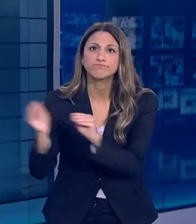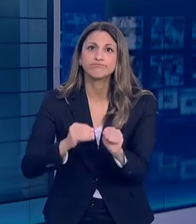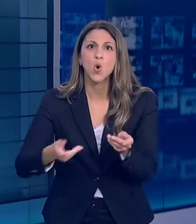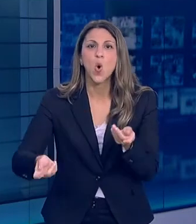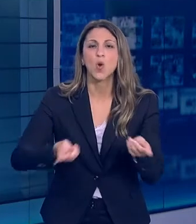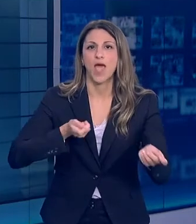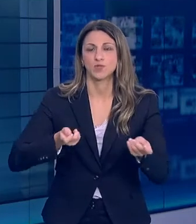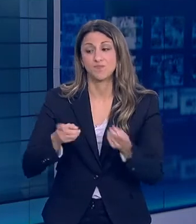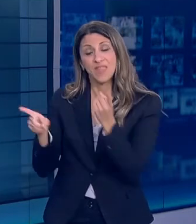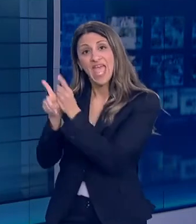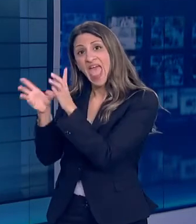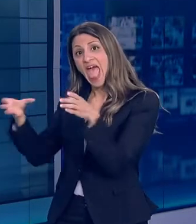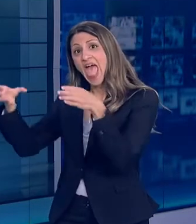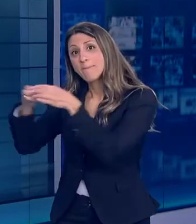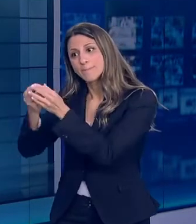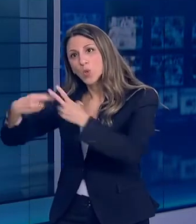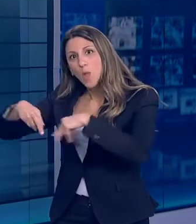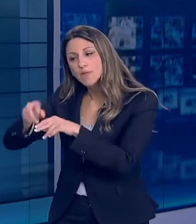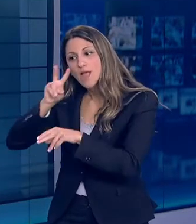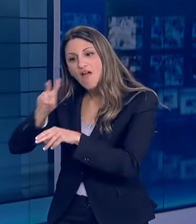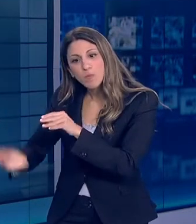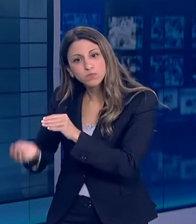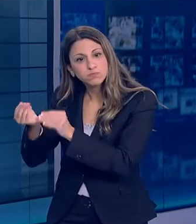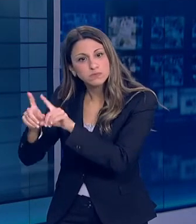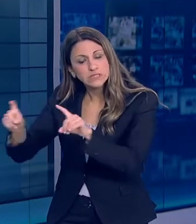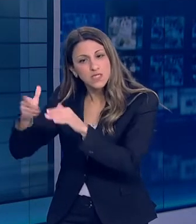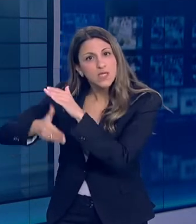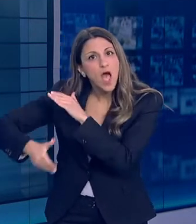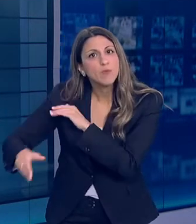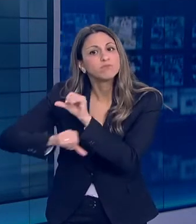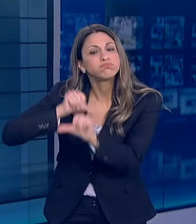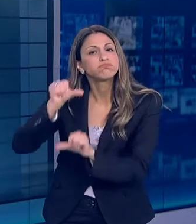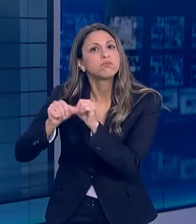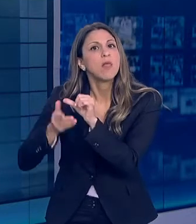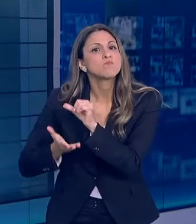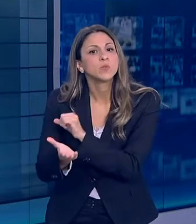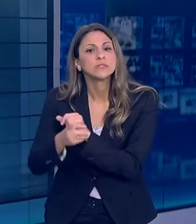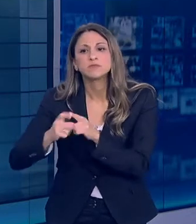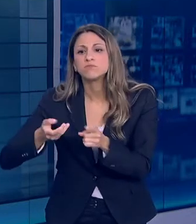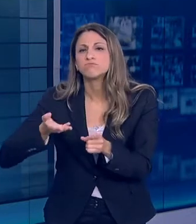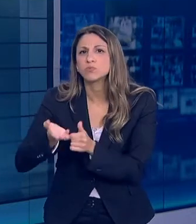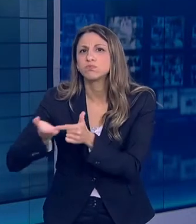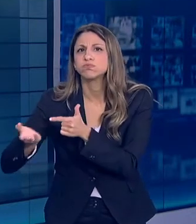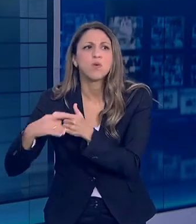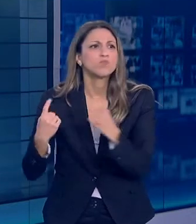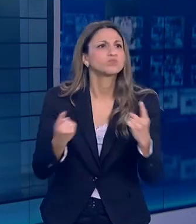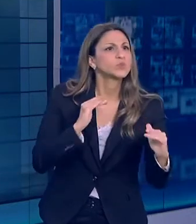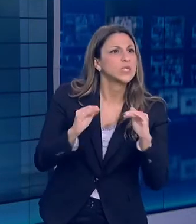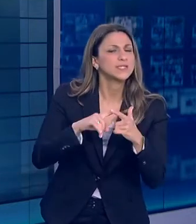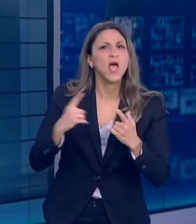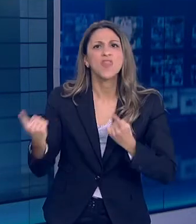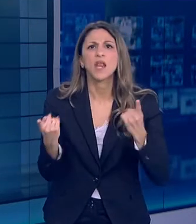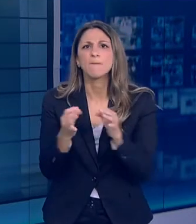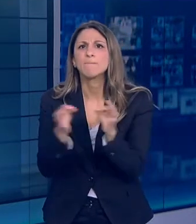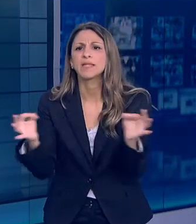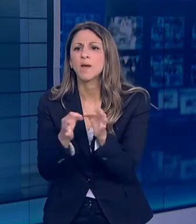ανέλει τις εξελίξεις και εισηγεί το εν μέσω αβεβαιότητα στις καλύτερες δυνατές περαιτέρω παρεμβάσεις τους θεραπευτικούς αλγορίθμους, τα μέτρα προστασίας για